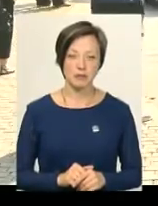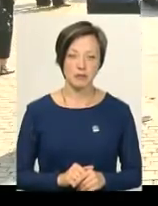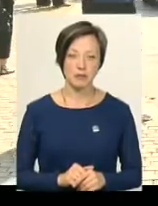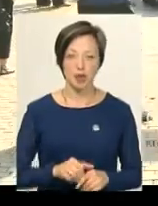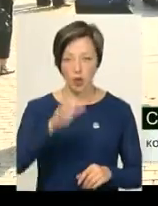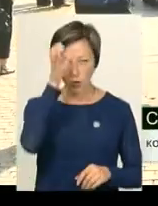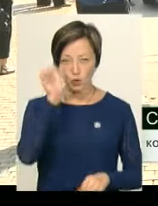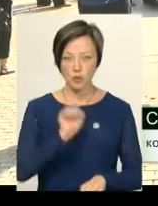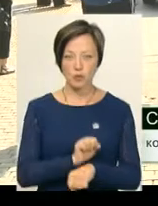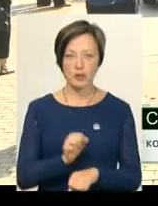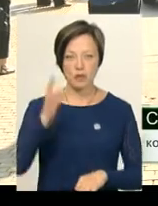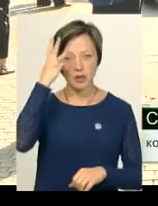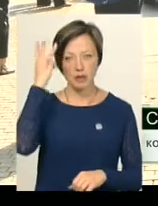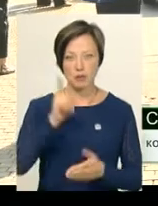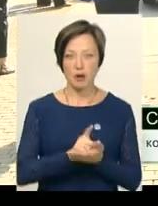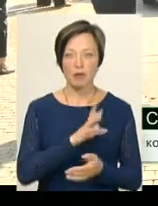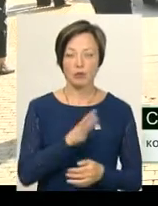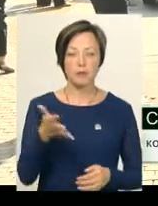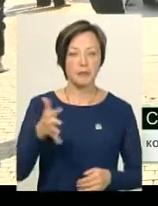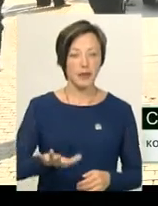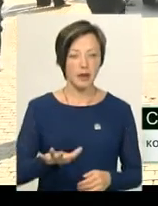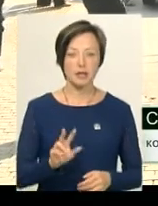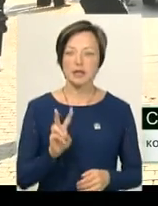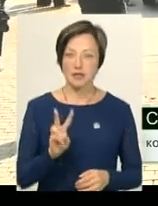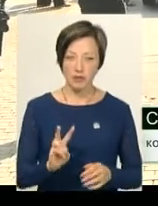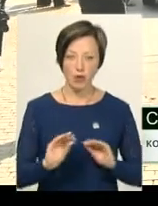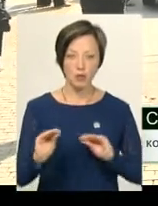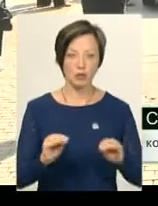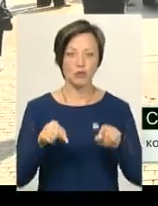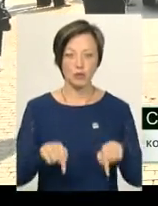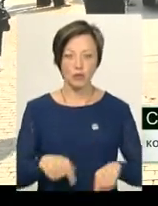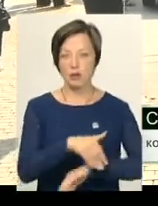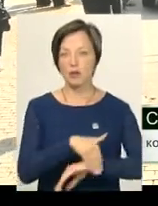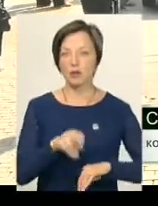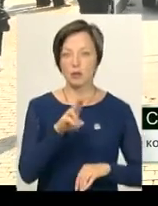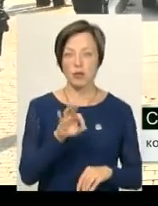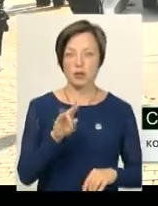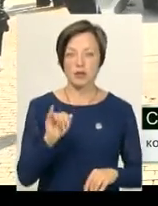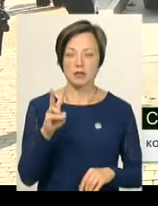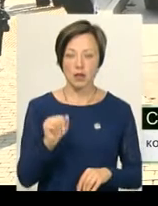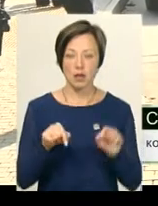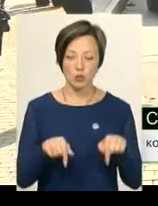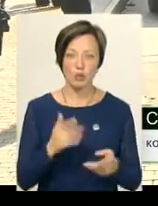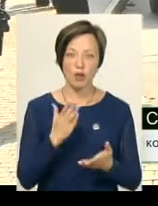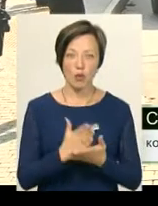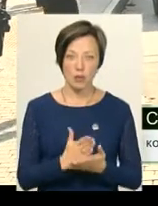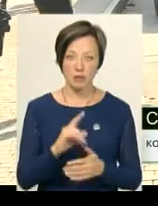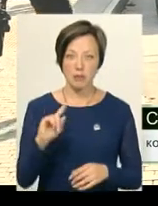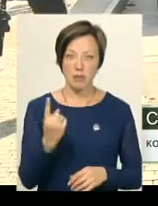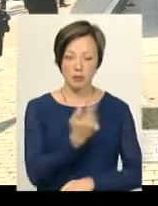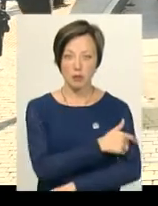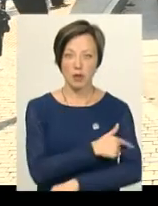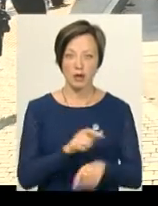Розумних зупинок в обласному центрі має бути п'ять. Дві з них облаштовують тут, на вулиці Подільській. Саме тут знаходиться перша